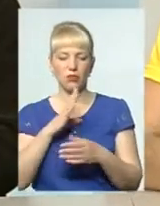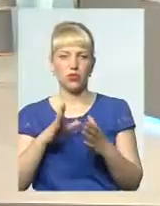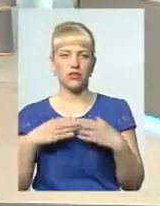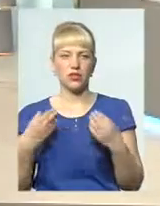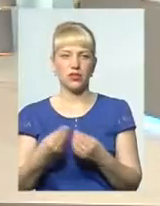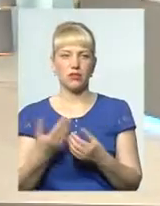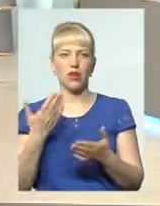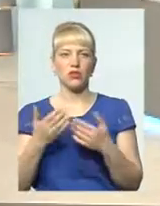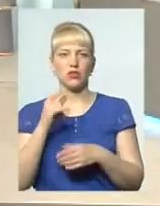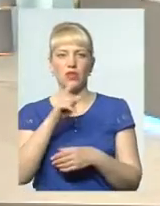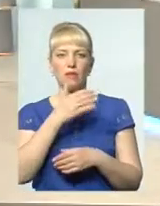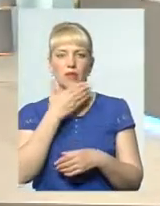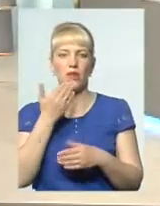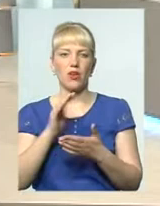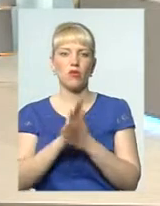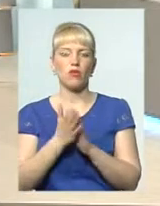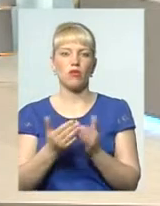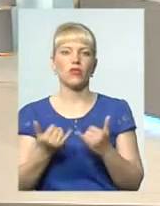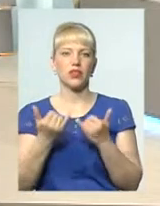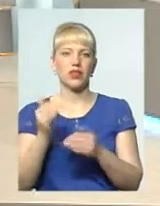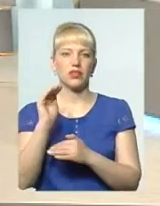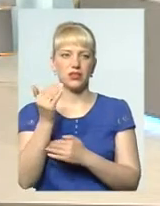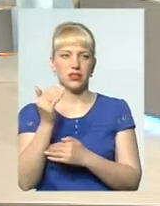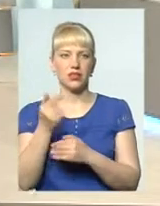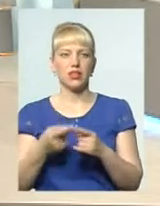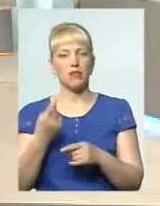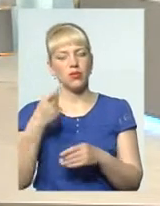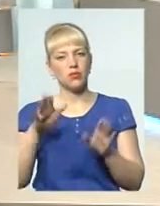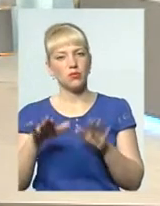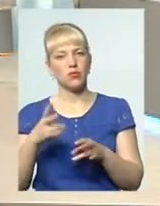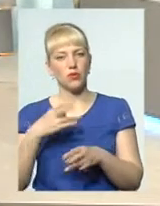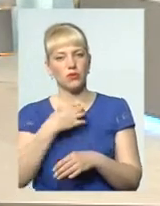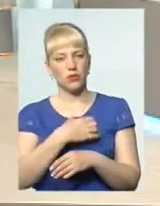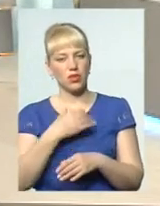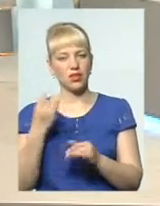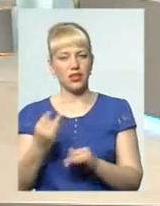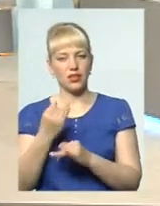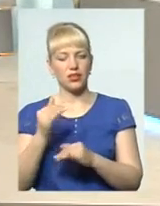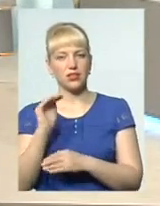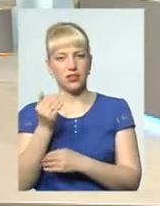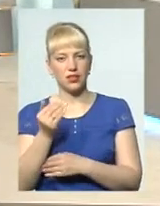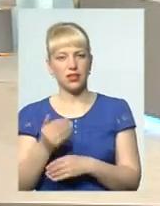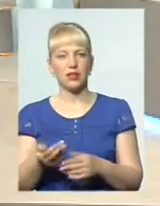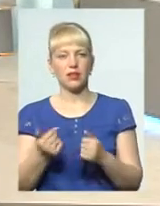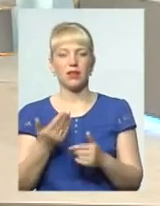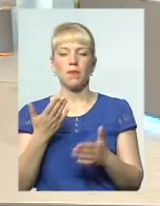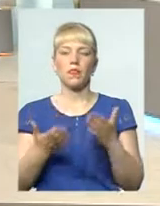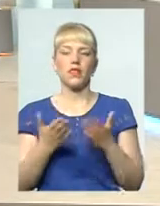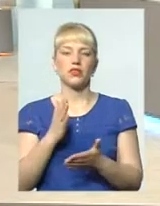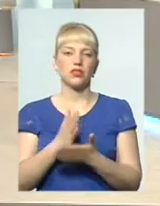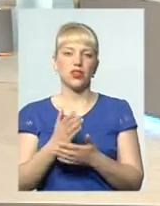Але якщо там немає умов для дитини, на першому ж місці мають стояти інтереси дитини? Так, якщо є